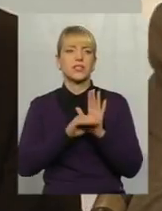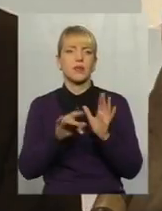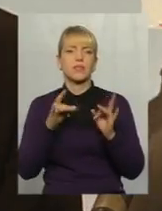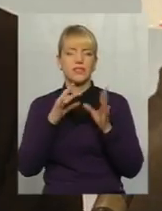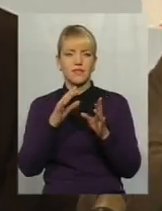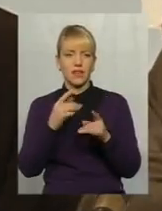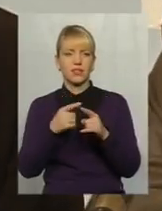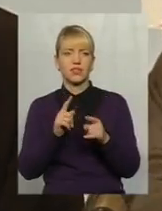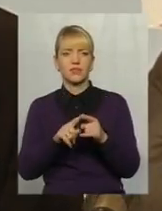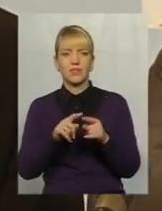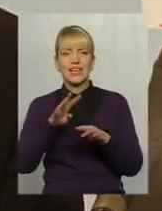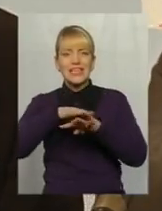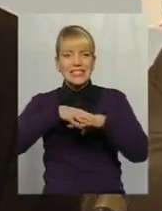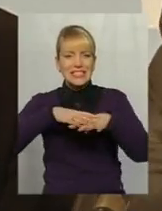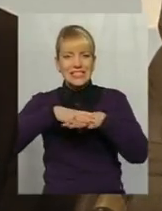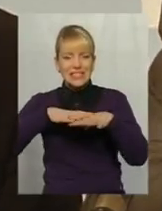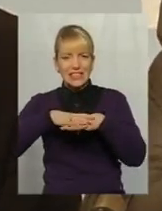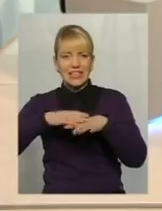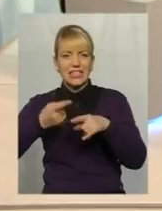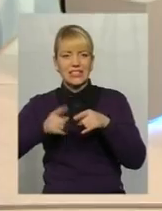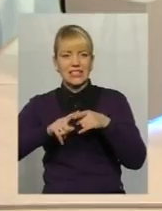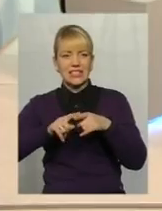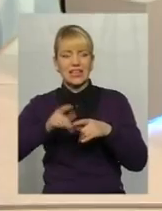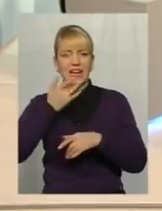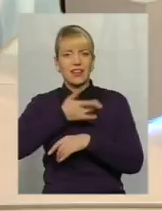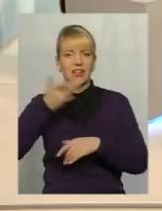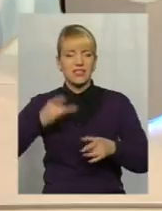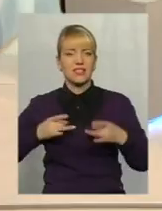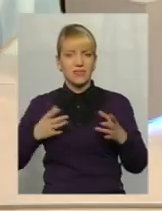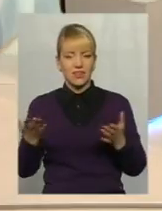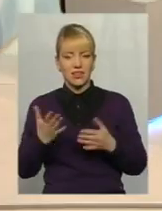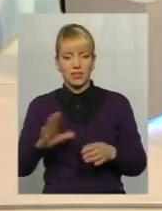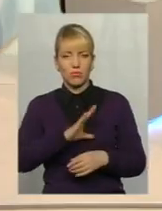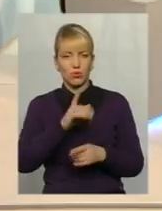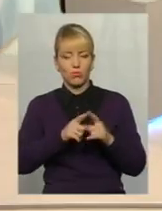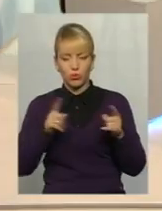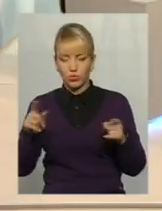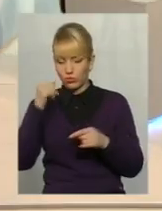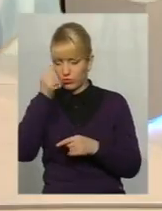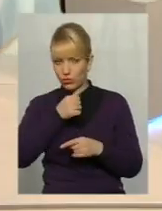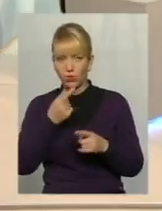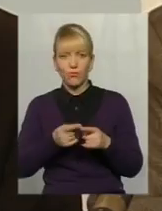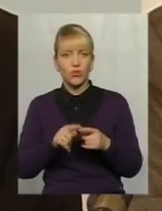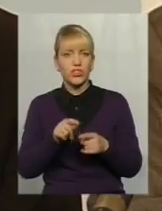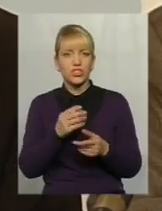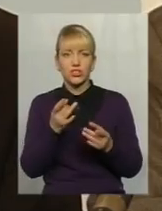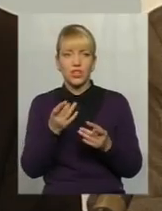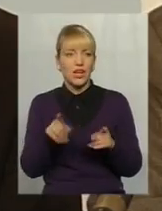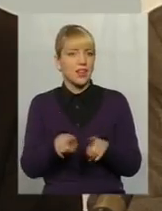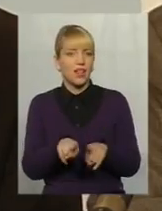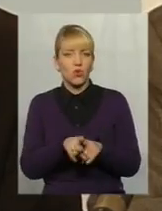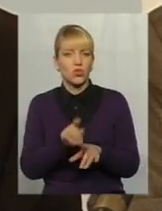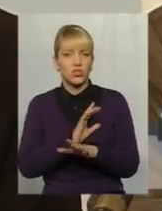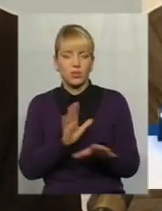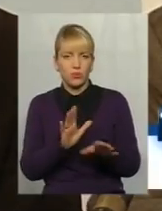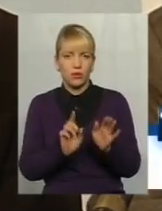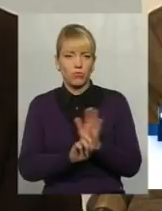ця сітка мережатих радянських свят, які існували протягом року, вони ж також не були, як